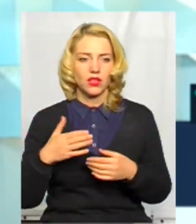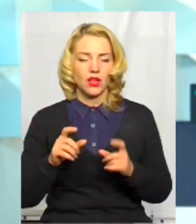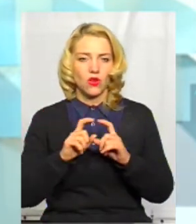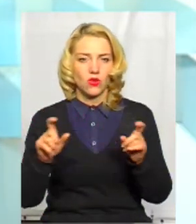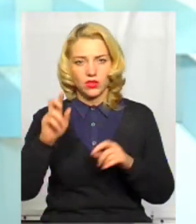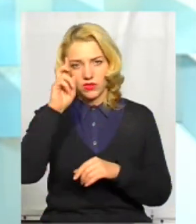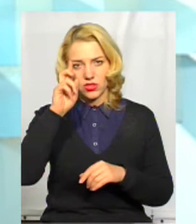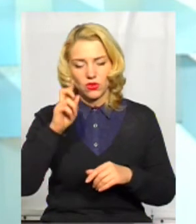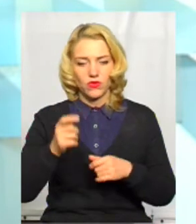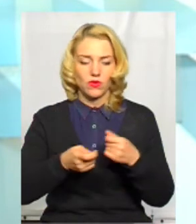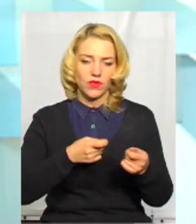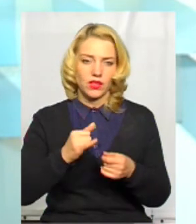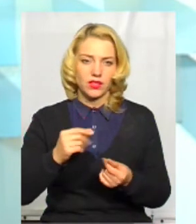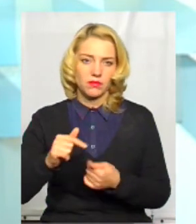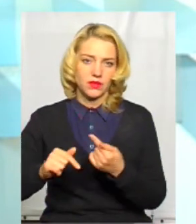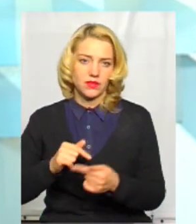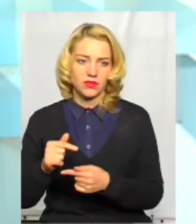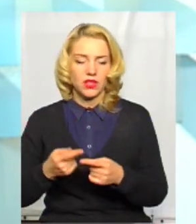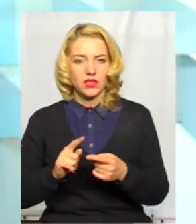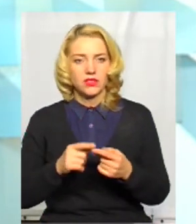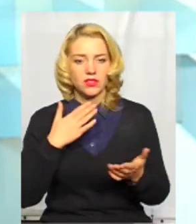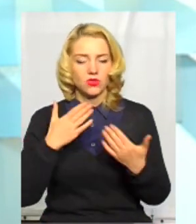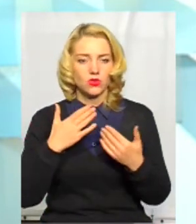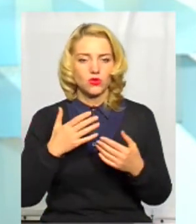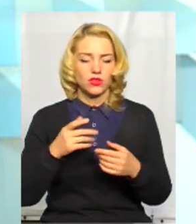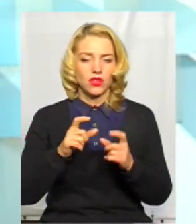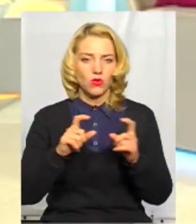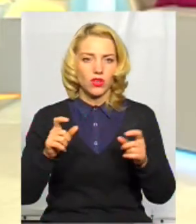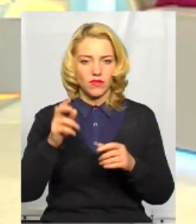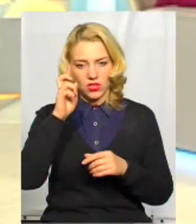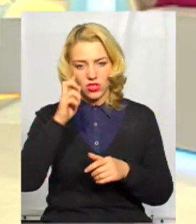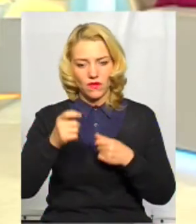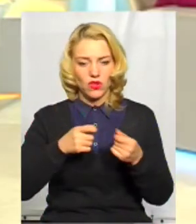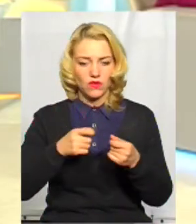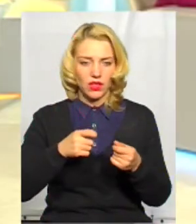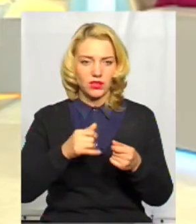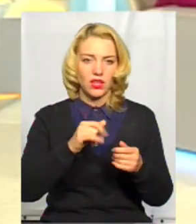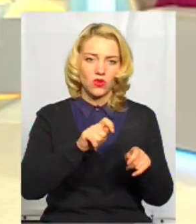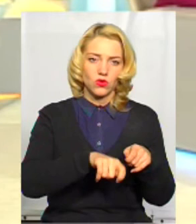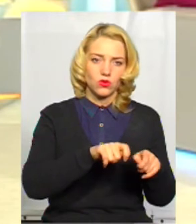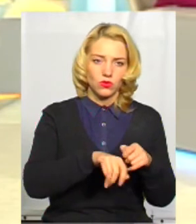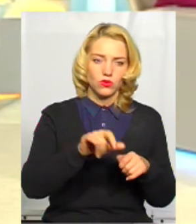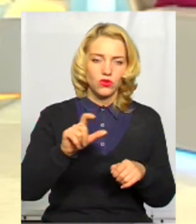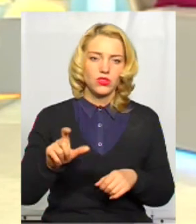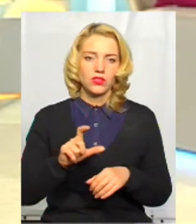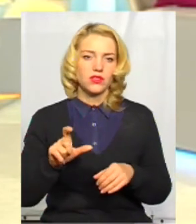органів державної влади і бізнесу. Це стосунки органів державної влади різного характеру, і контролюючих, в тому числі, з